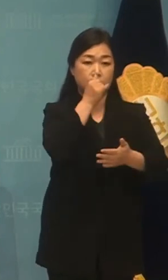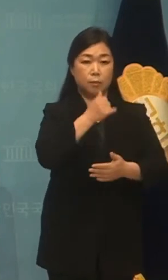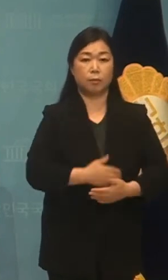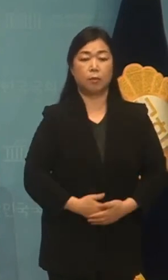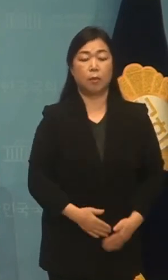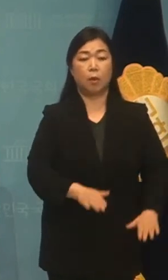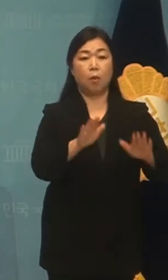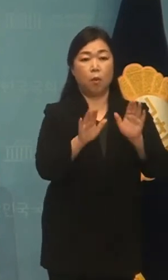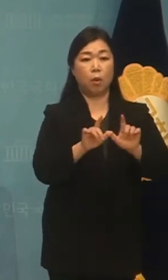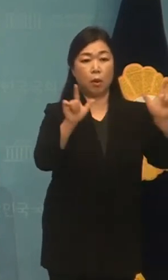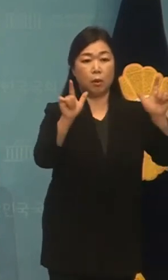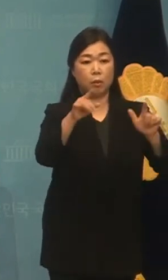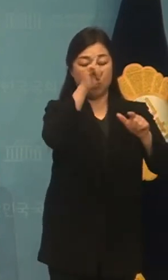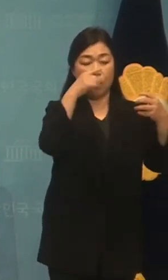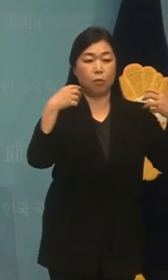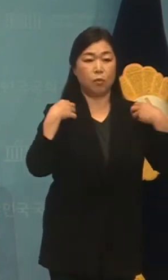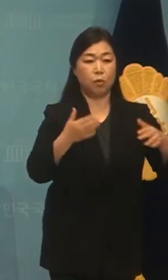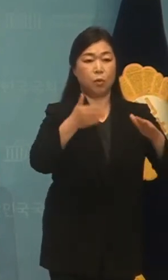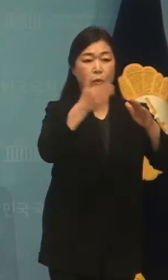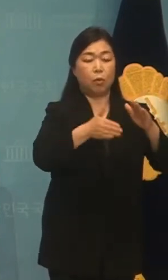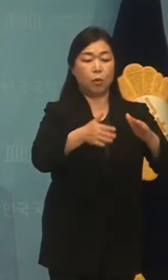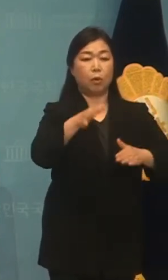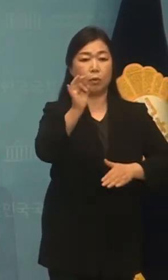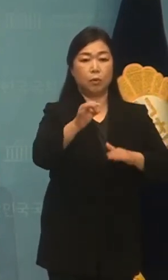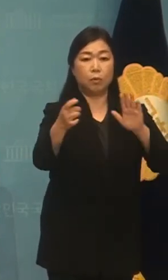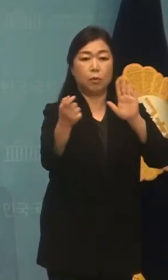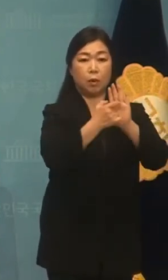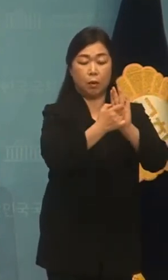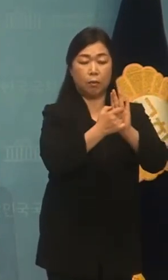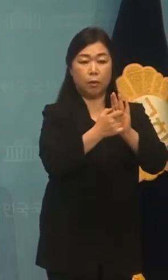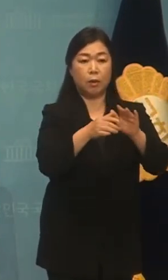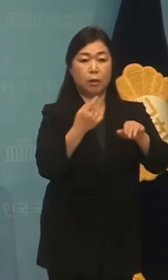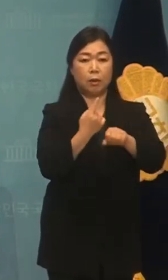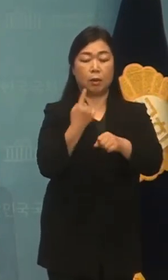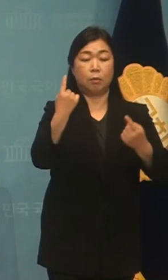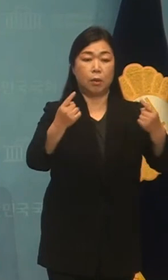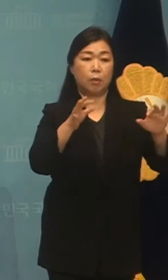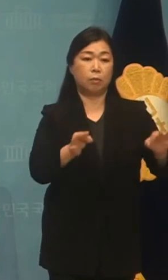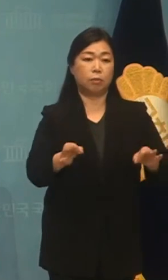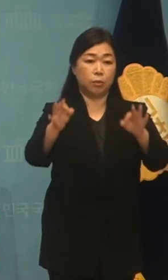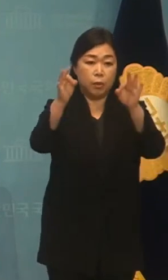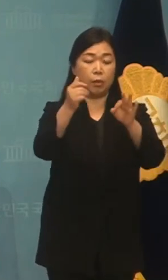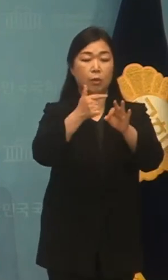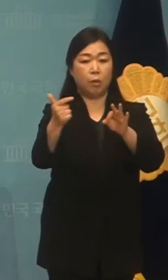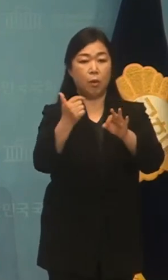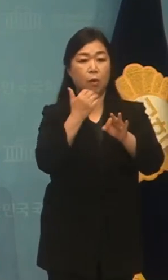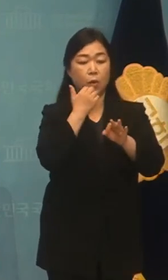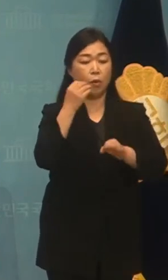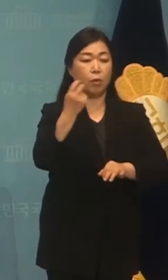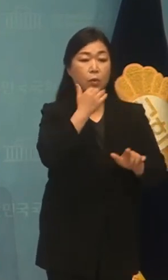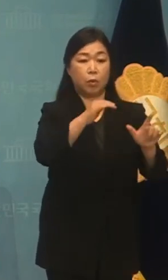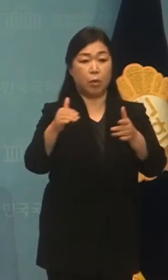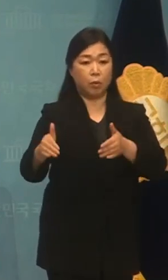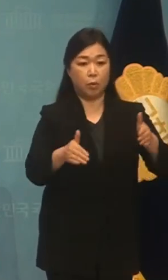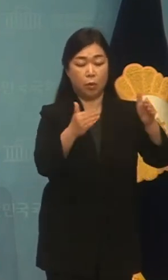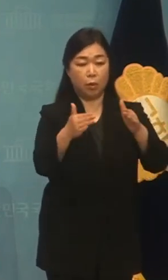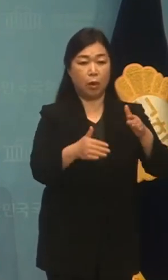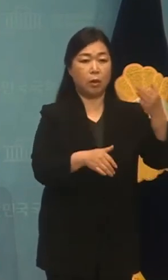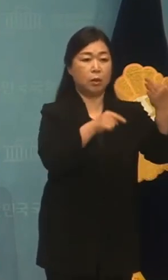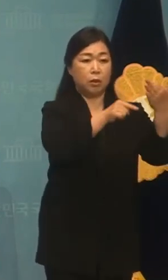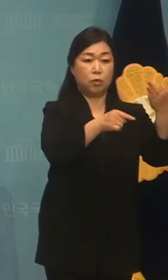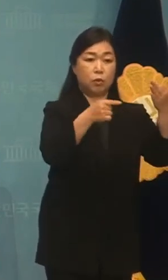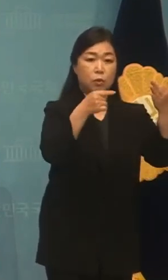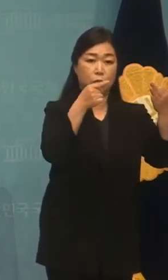올해 정부 공동주택의 공시가격이 전쟁 크게 상승하였고 서울의 부동산 경기도 즐거운 각각 19